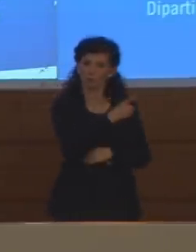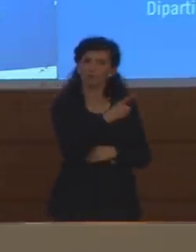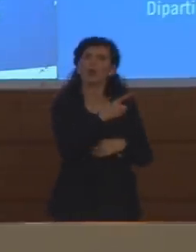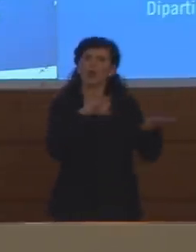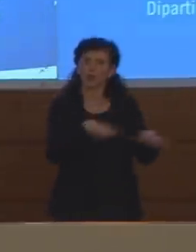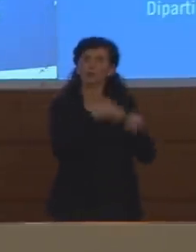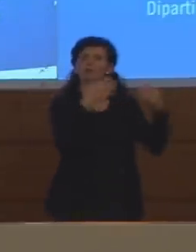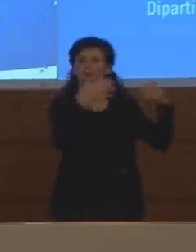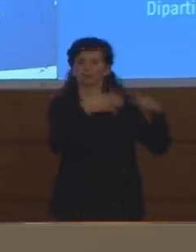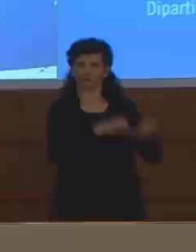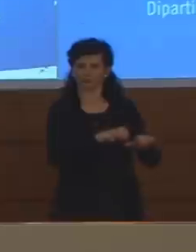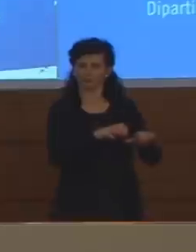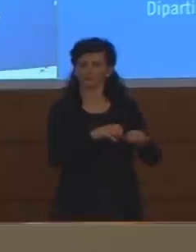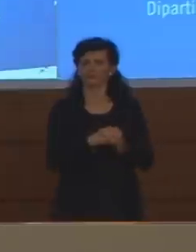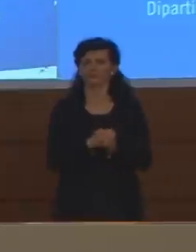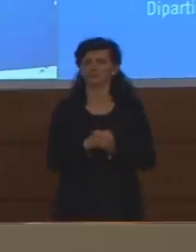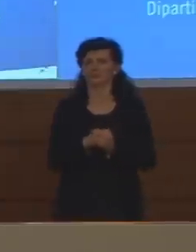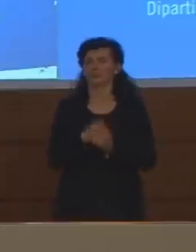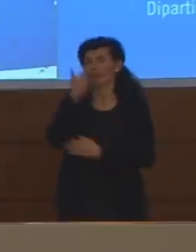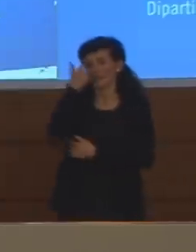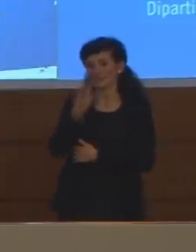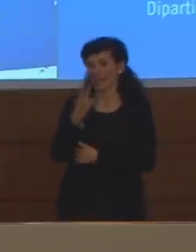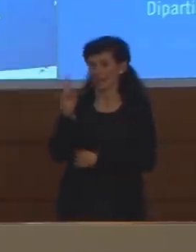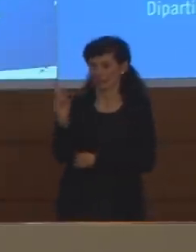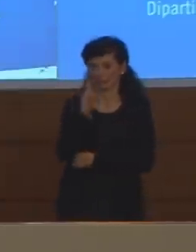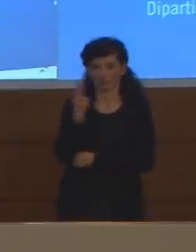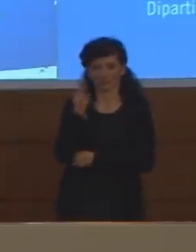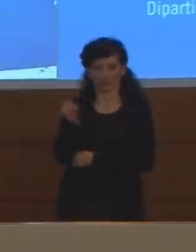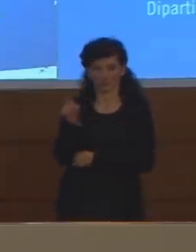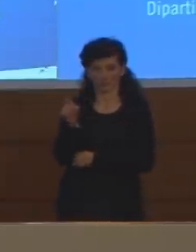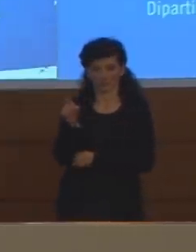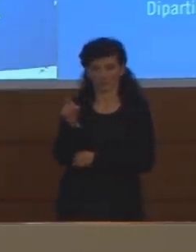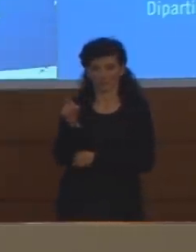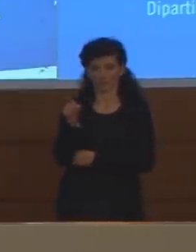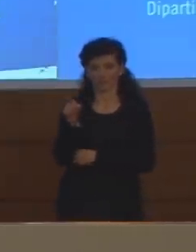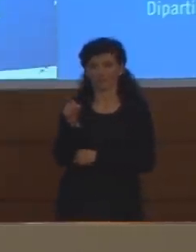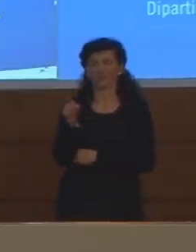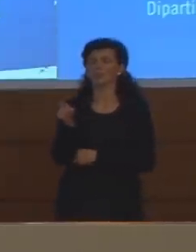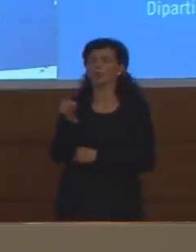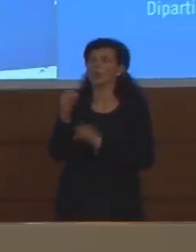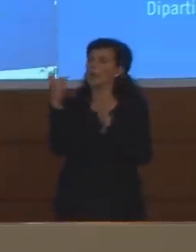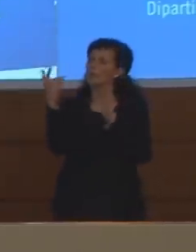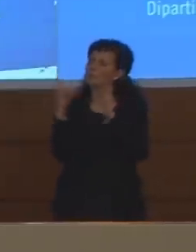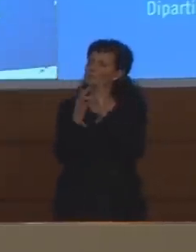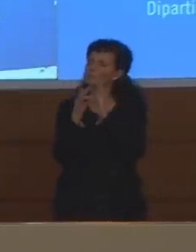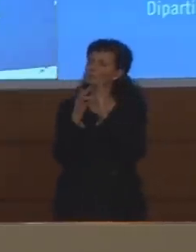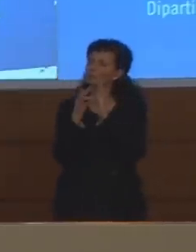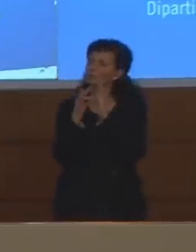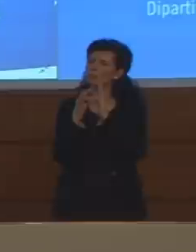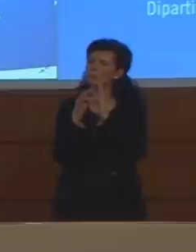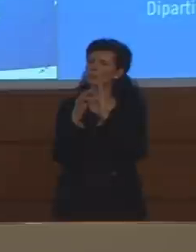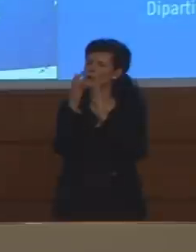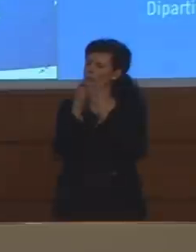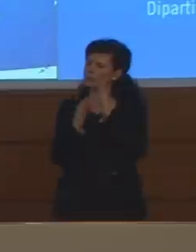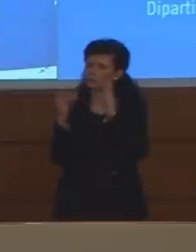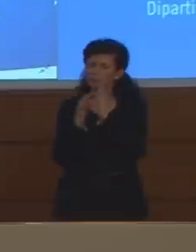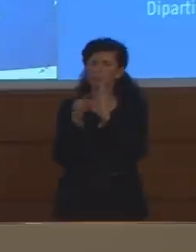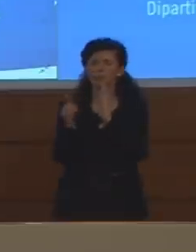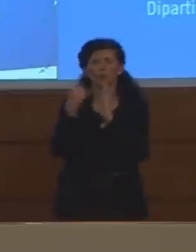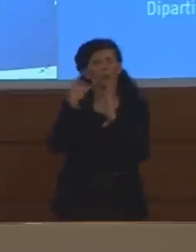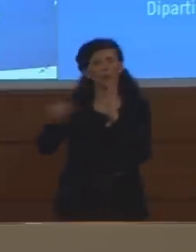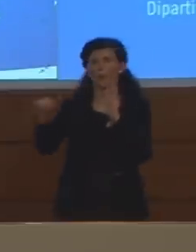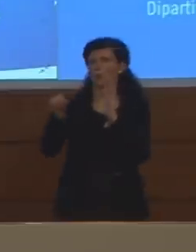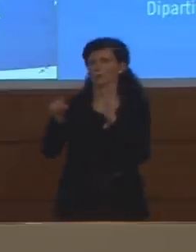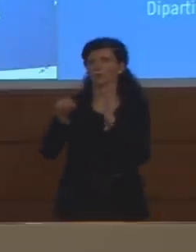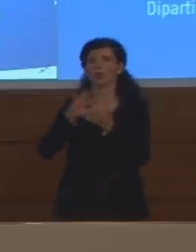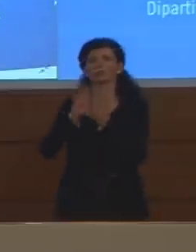come sappiamo e come ci è stato detto fin dall'inizio dagli esperti epidemiologi l'ultimo parametro che tenderà a diventare negativo